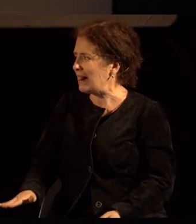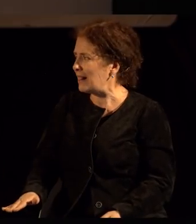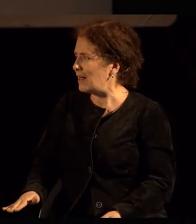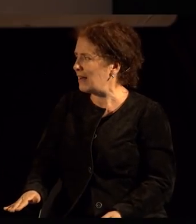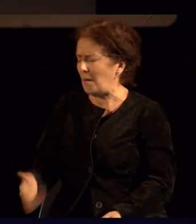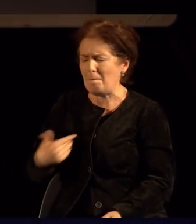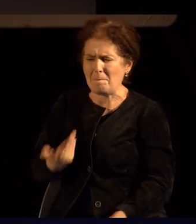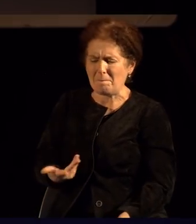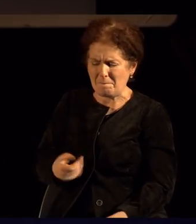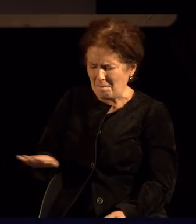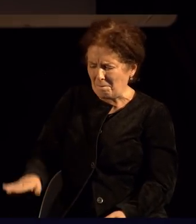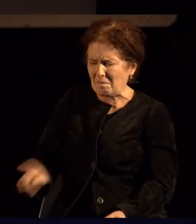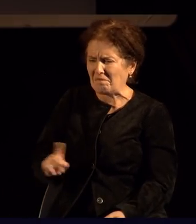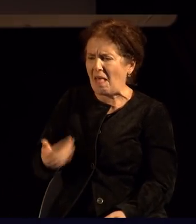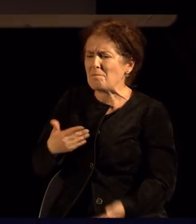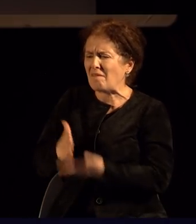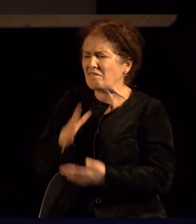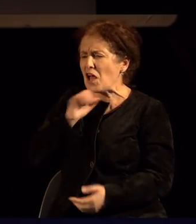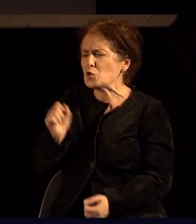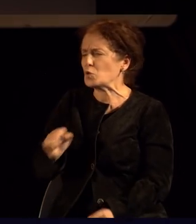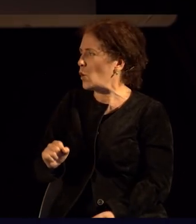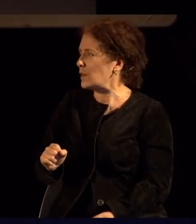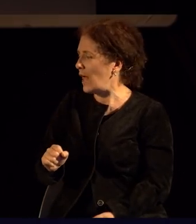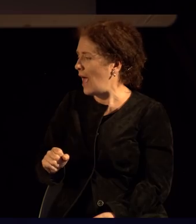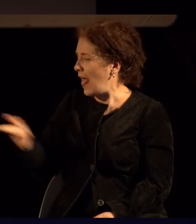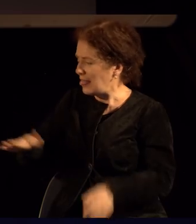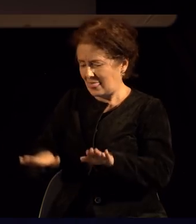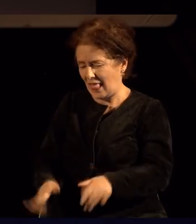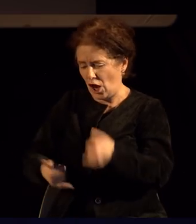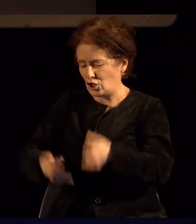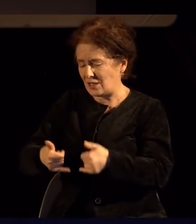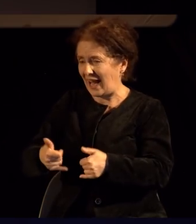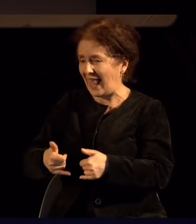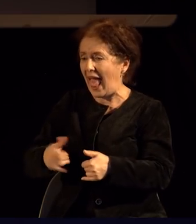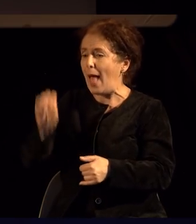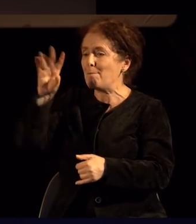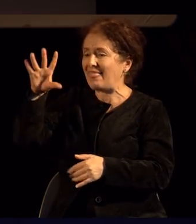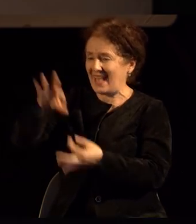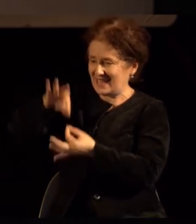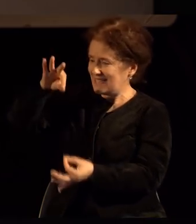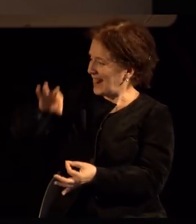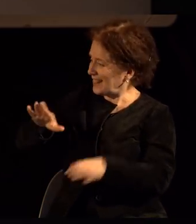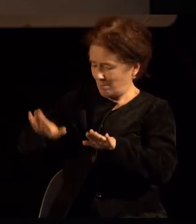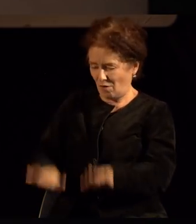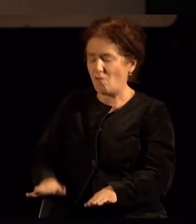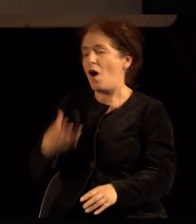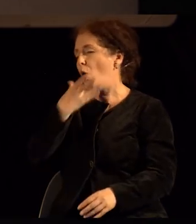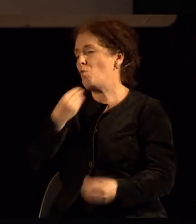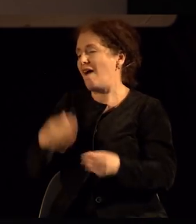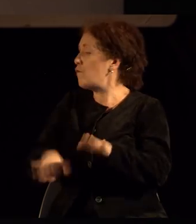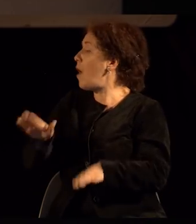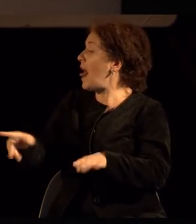беше при много сгодна али затоа е много добро кој ке се си на човек од 15 сантиметри и много е по пријатно